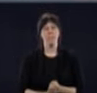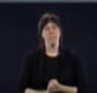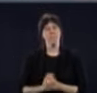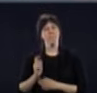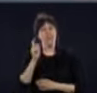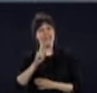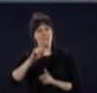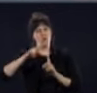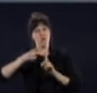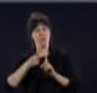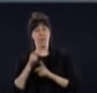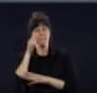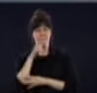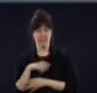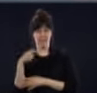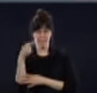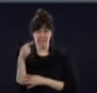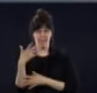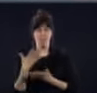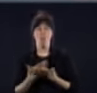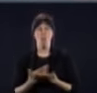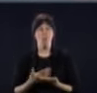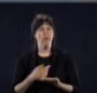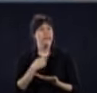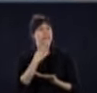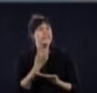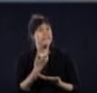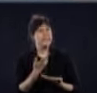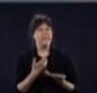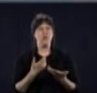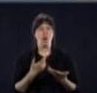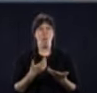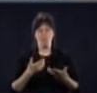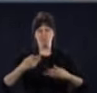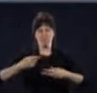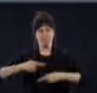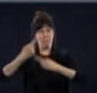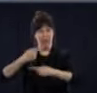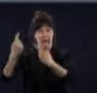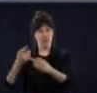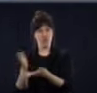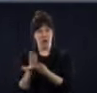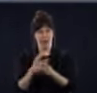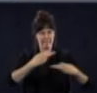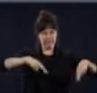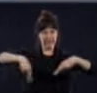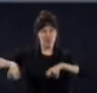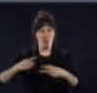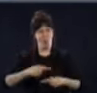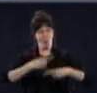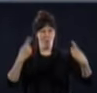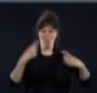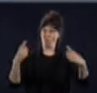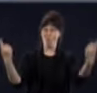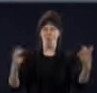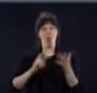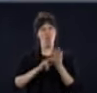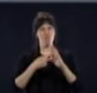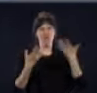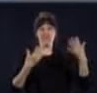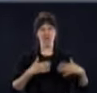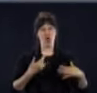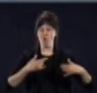que ce n pas une invitation non plus à aller voyager, de lever les barrages au tir, on ne pas non plus voir nos parents ou se rassembler à l'intérieur.